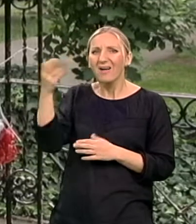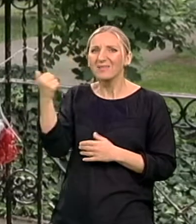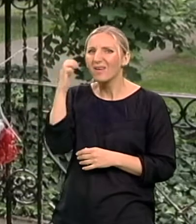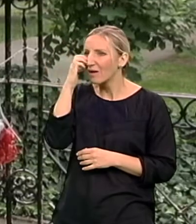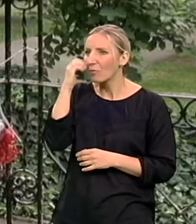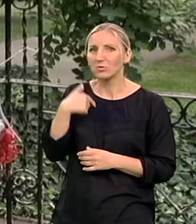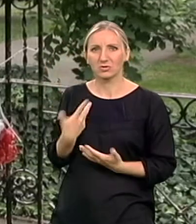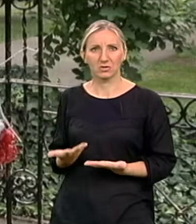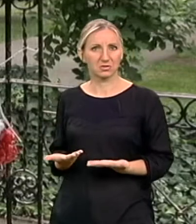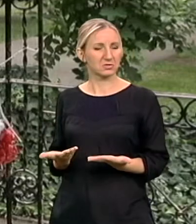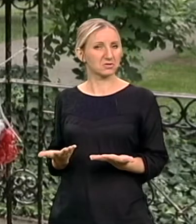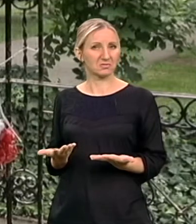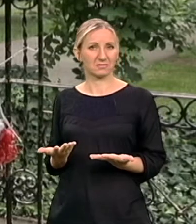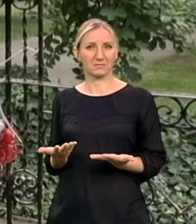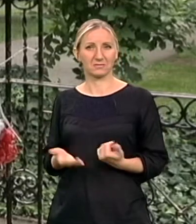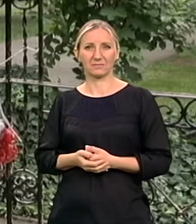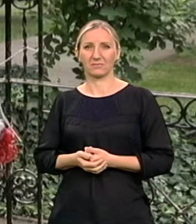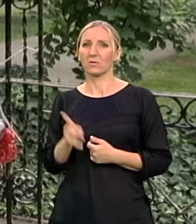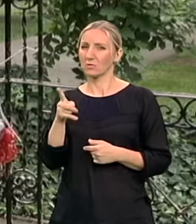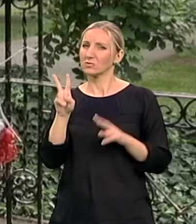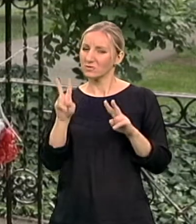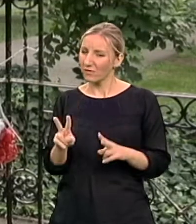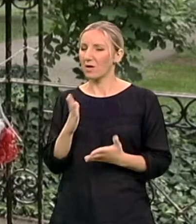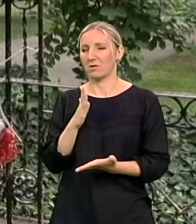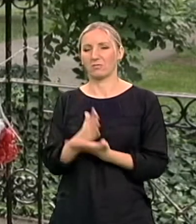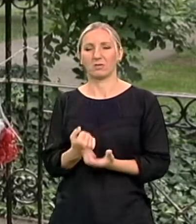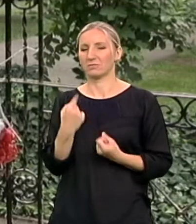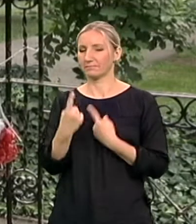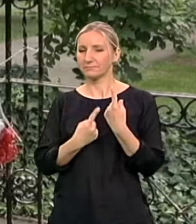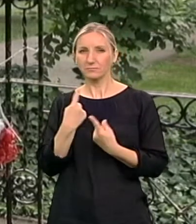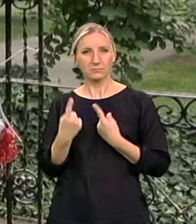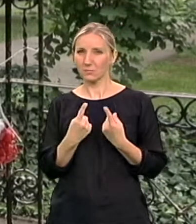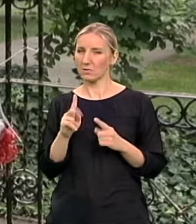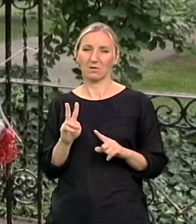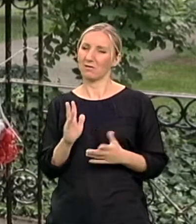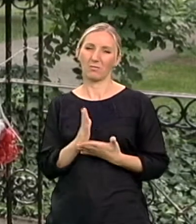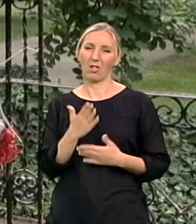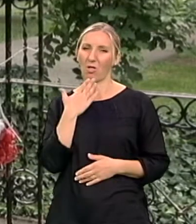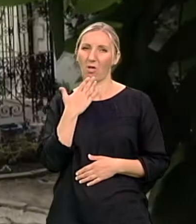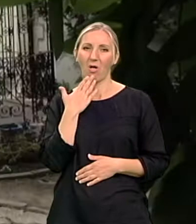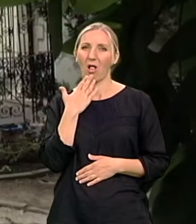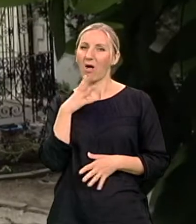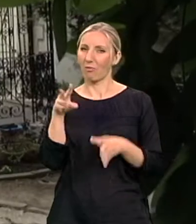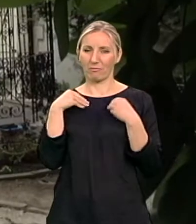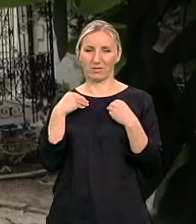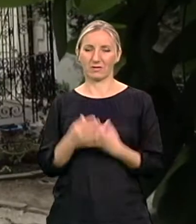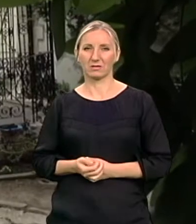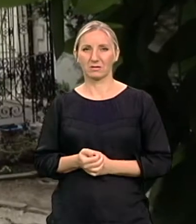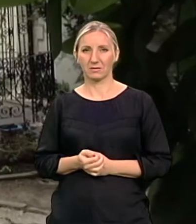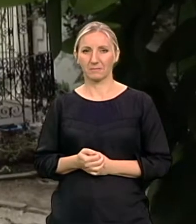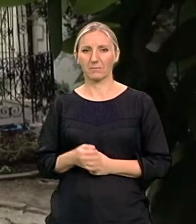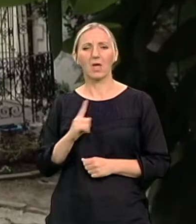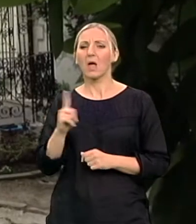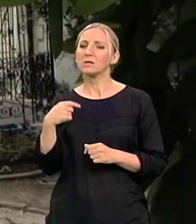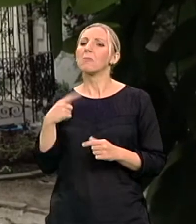počeše. Tako da to su onako bile stvarno stvari koje nije bilo lako progutati. Nisam očekivala da mi neko